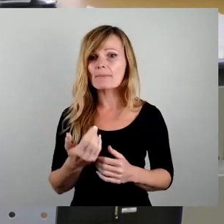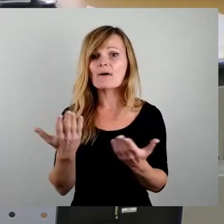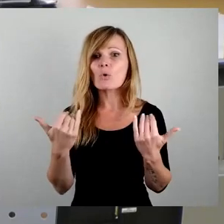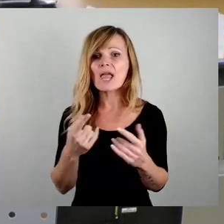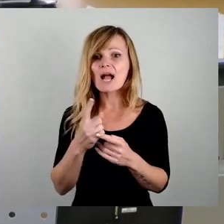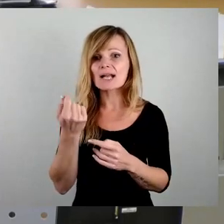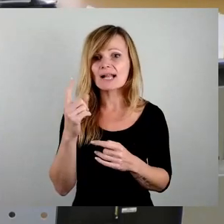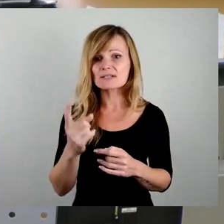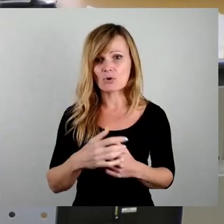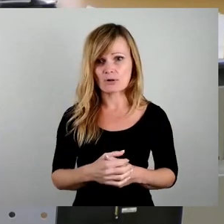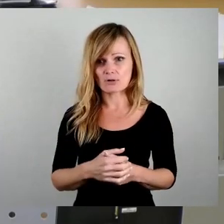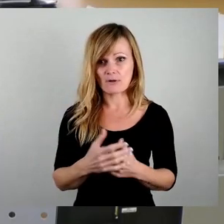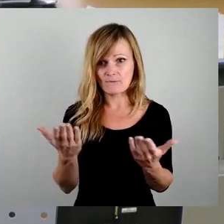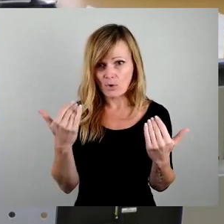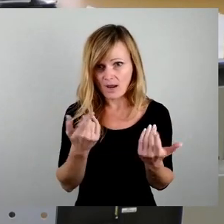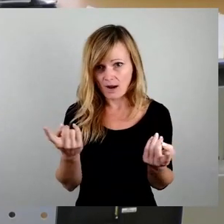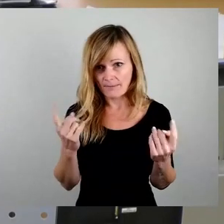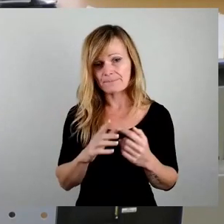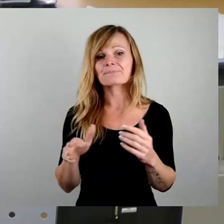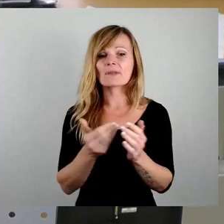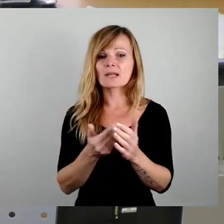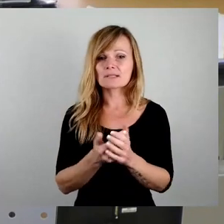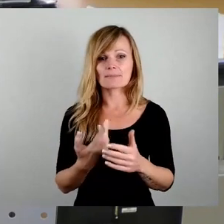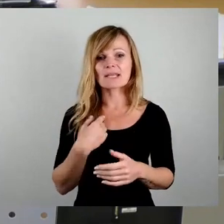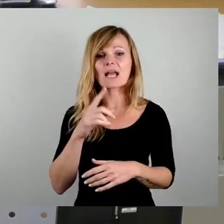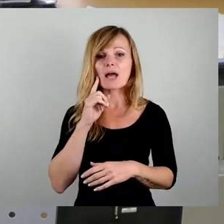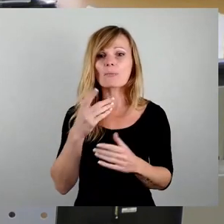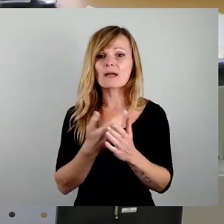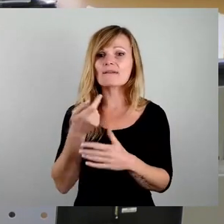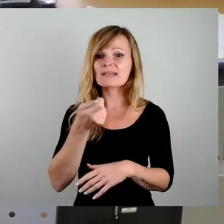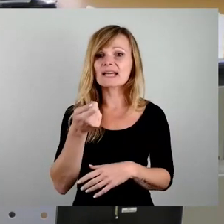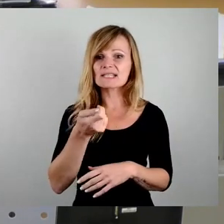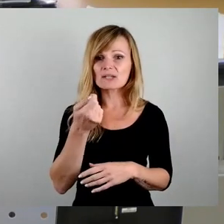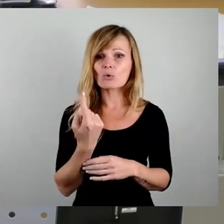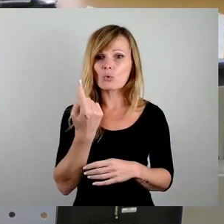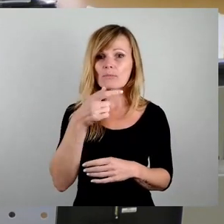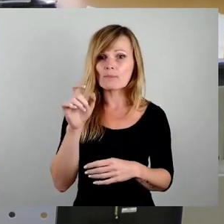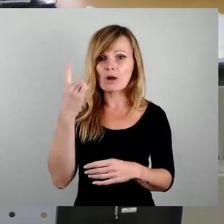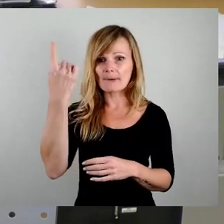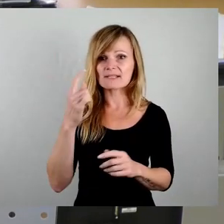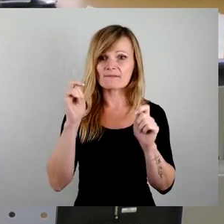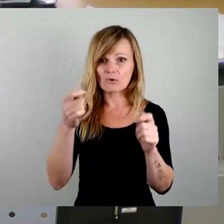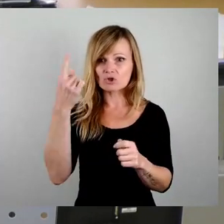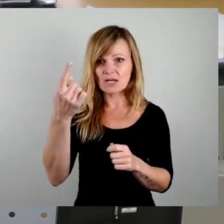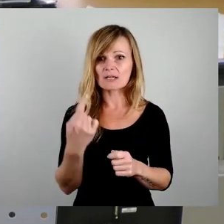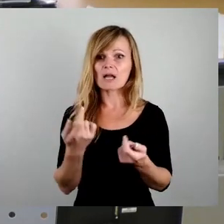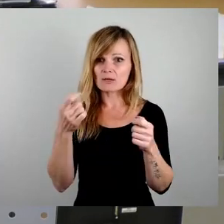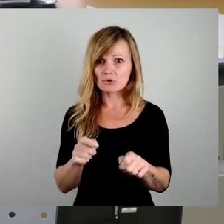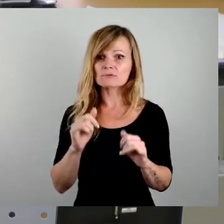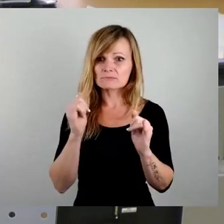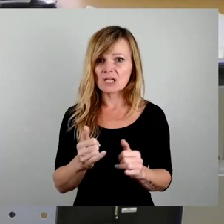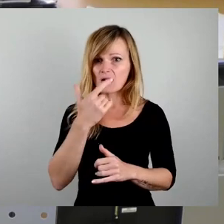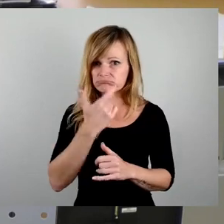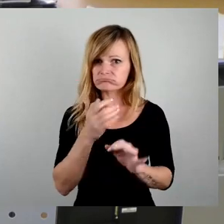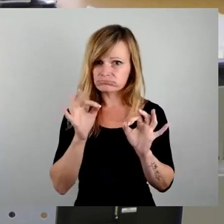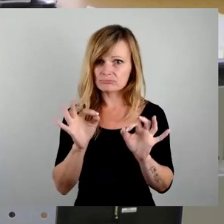Irgendwo muss es herkommen. Also, ich glaube, die Finanzierung, die der Oberbürgermeister vorgeschlagen hat, die ist zum Schluss seriös. Und deswegen werden